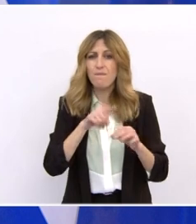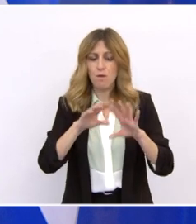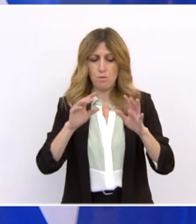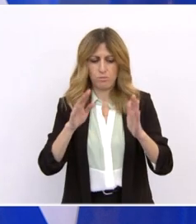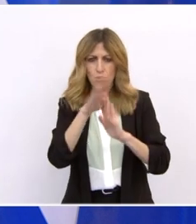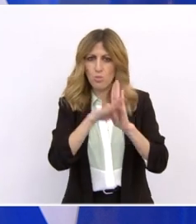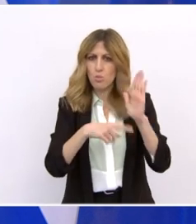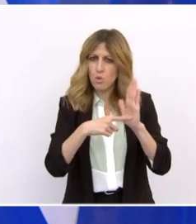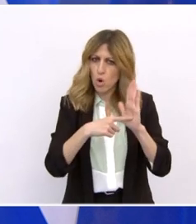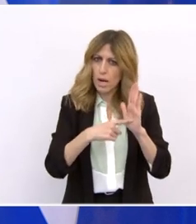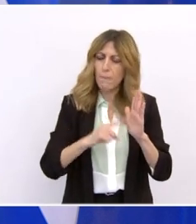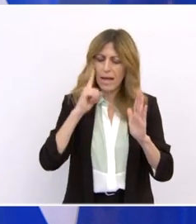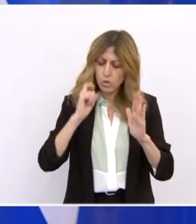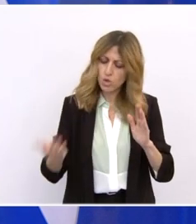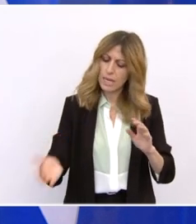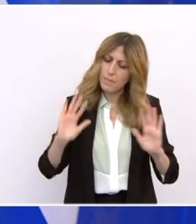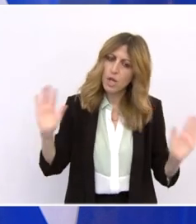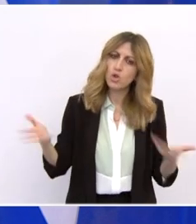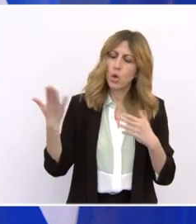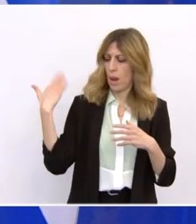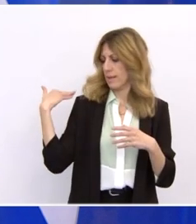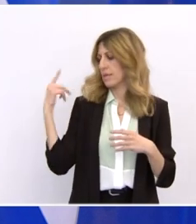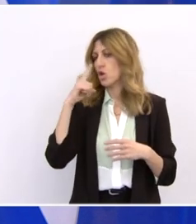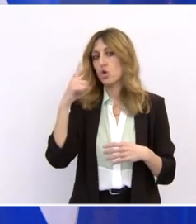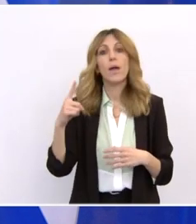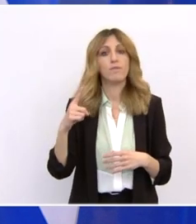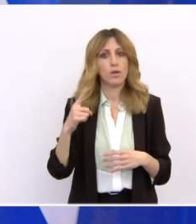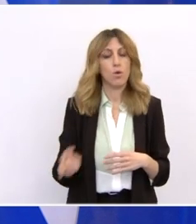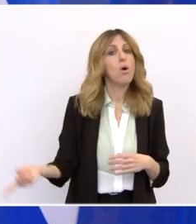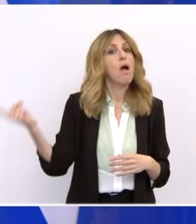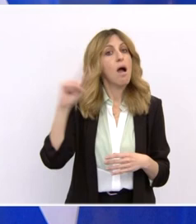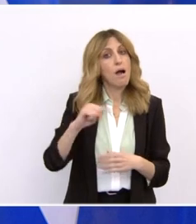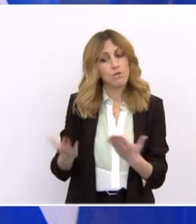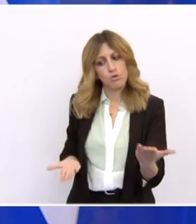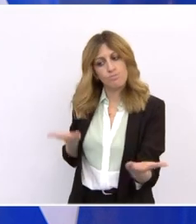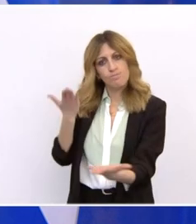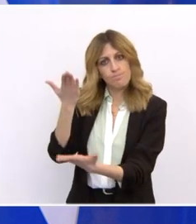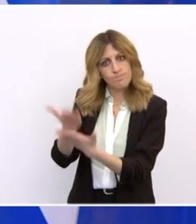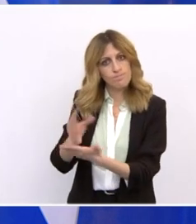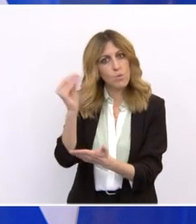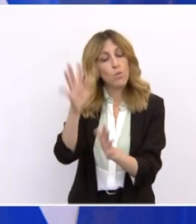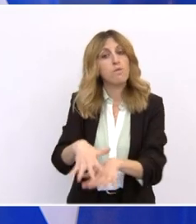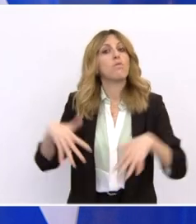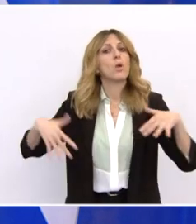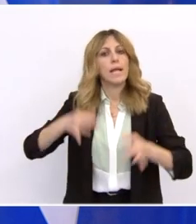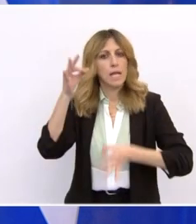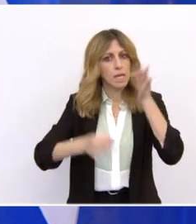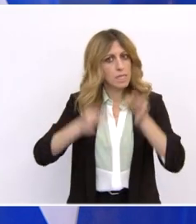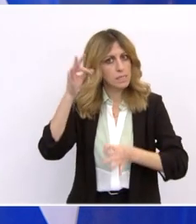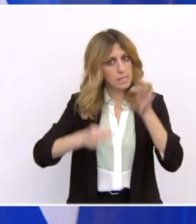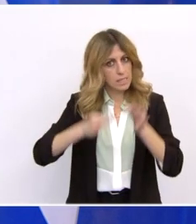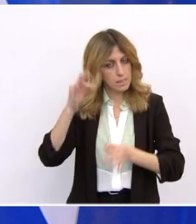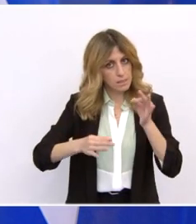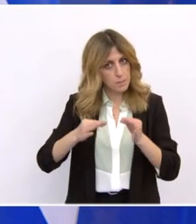Το αύριο θα αρχίσει και η διαδικασία της διαβούλευσης στο Κοινοβούλιο, ενώ μετά την έγκρισή του από τα